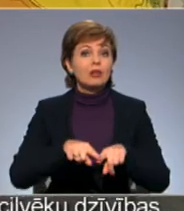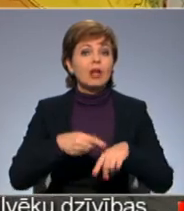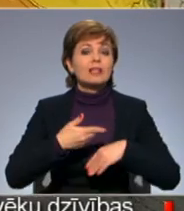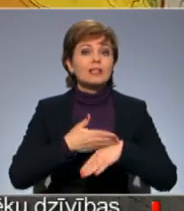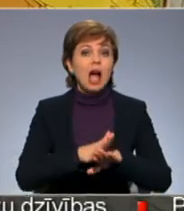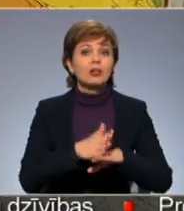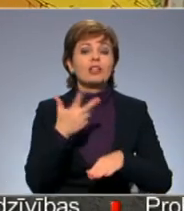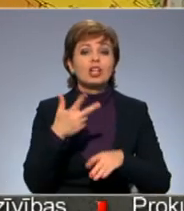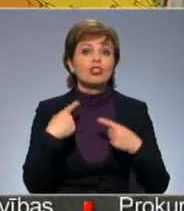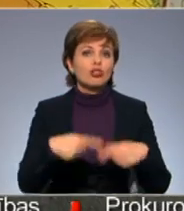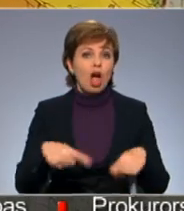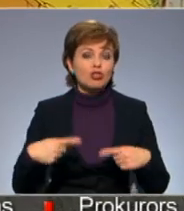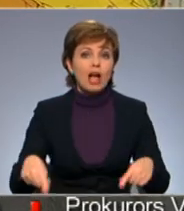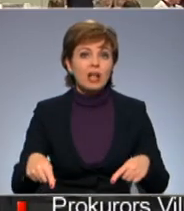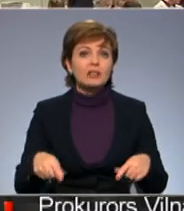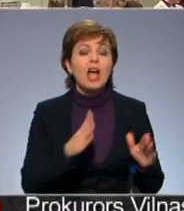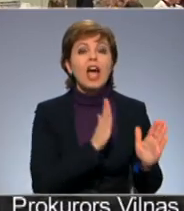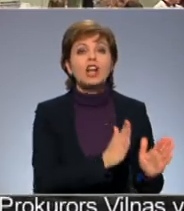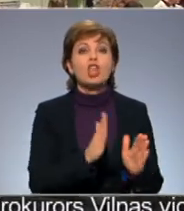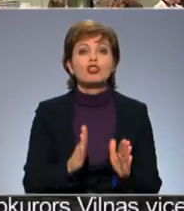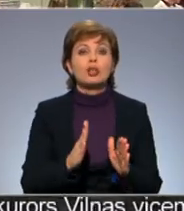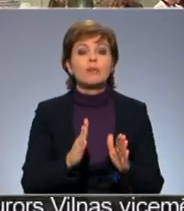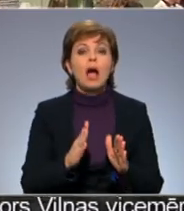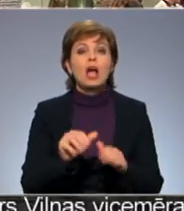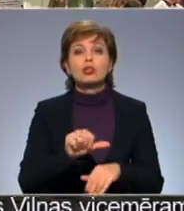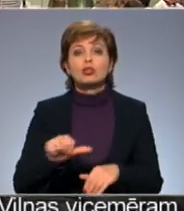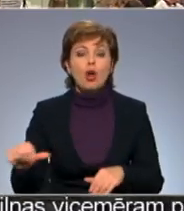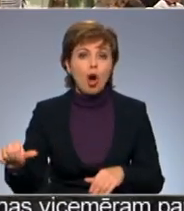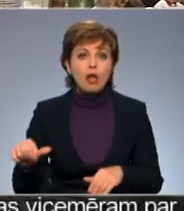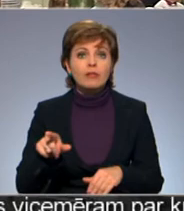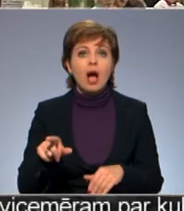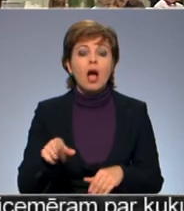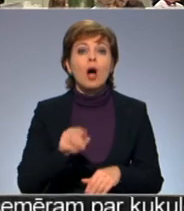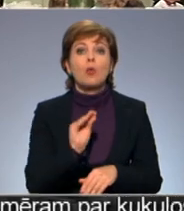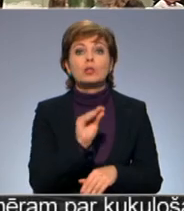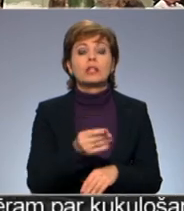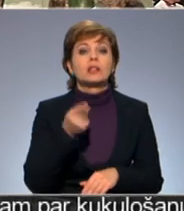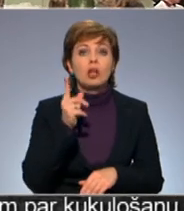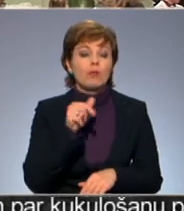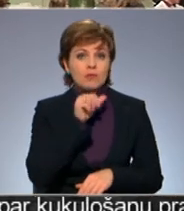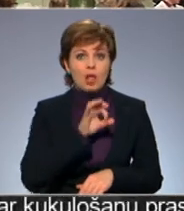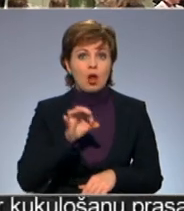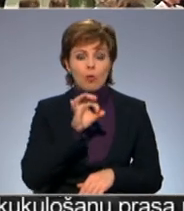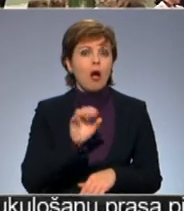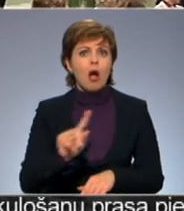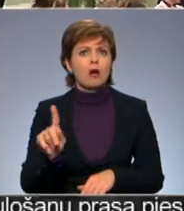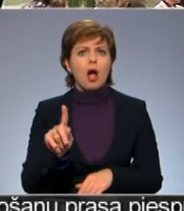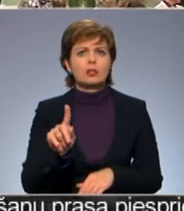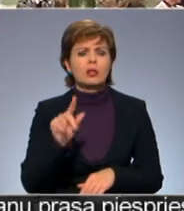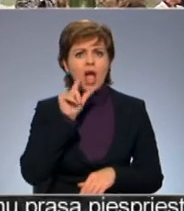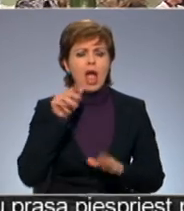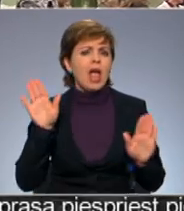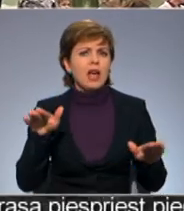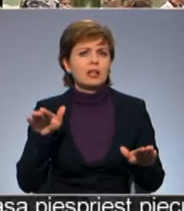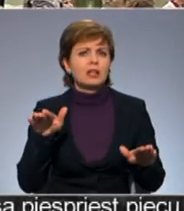trīs dažāda režīma zonās. Nu kā uzliks liegumu, mēs tur nekā nevaru darīt. Kāpēc uzliks liegumu, tad jums kāds ērglas dzīvo